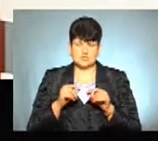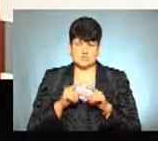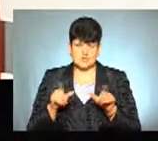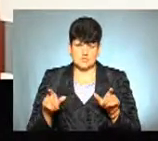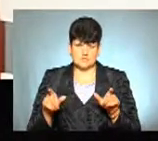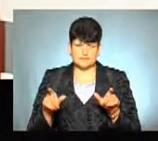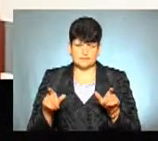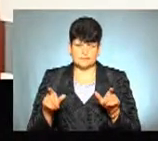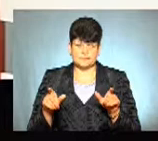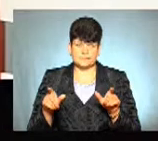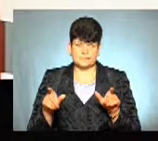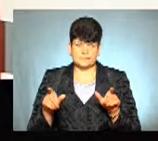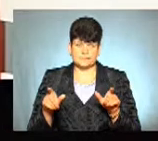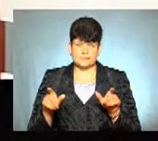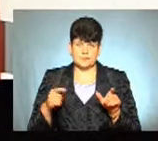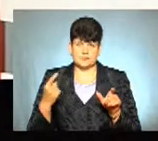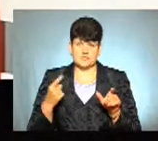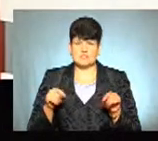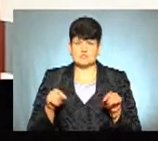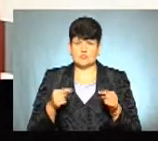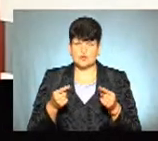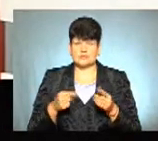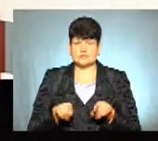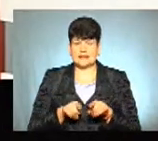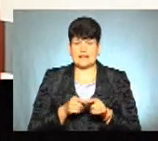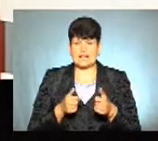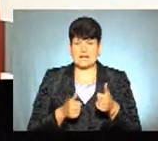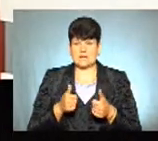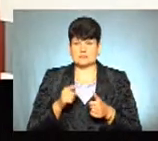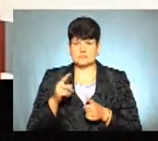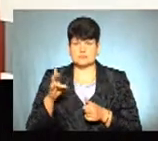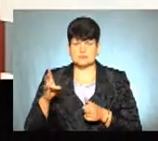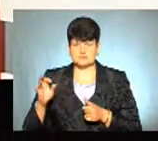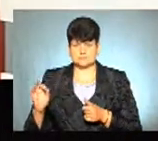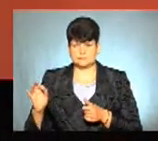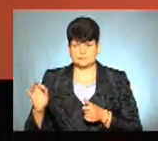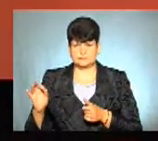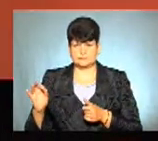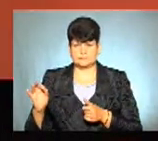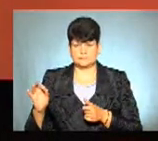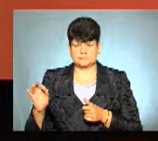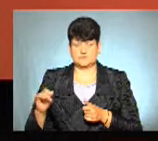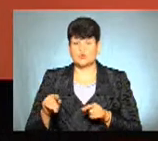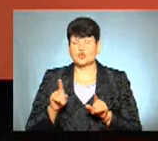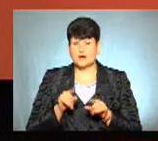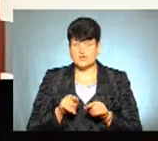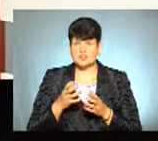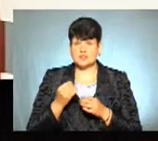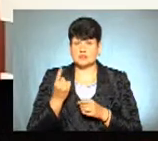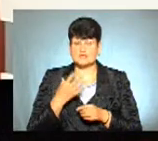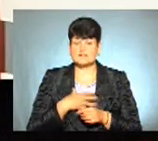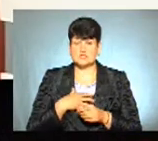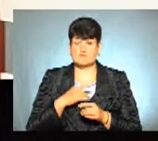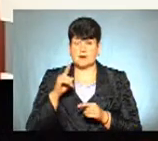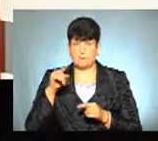областей, і створюють ось такий рейтинг по зовнішньому незалежному оцінюванні. І, до речі, ще один із важливих